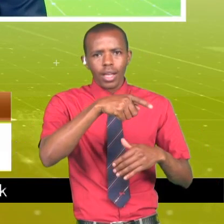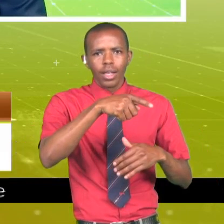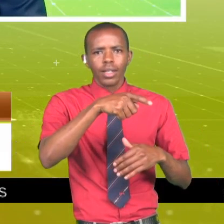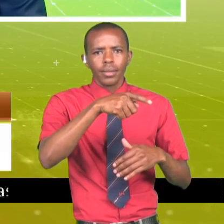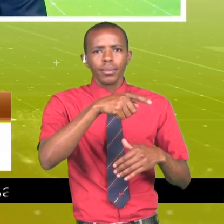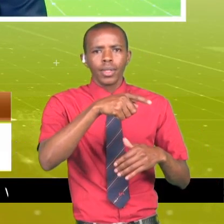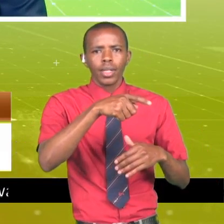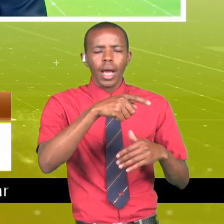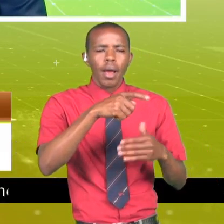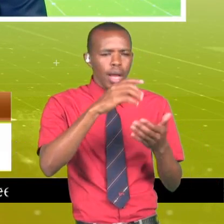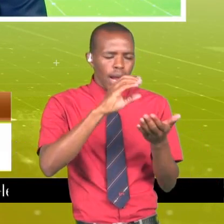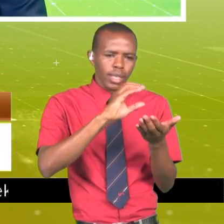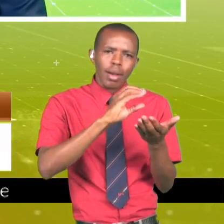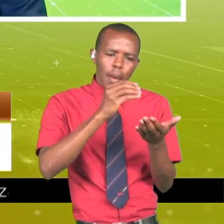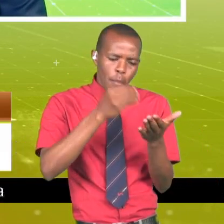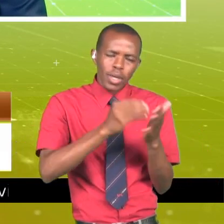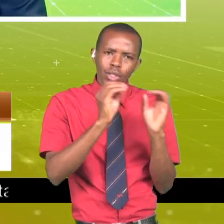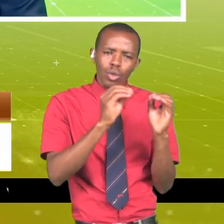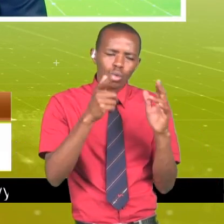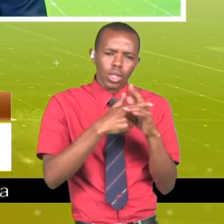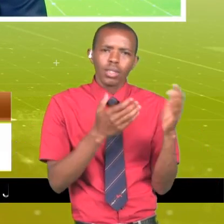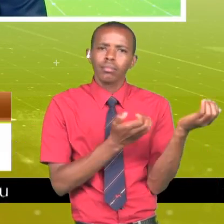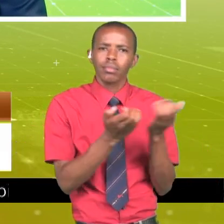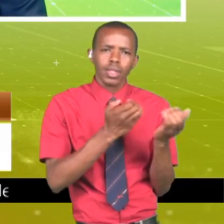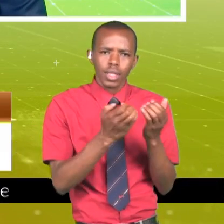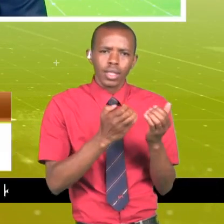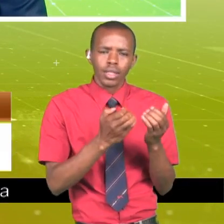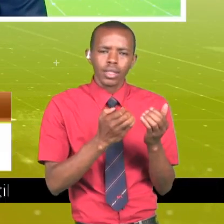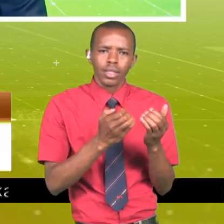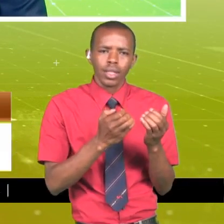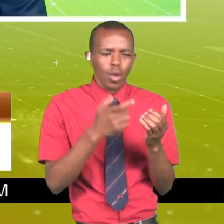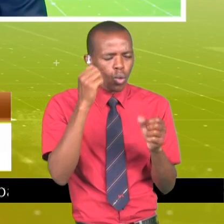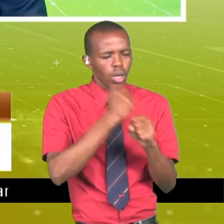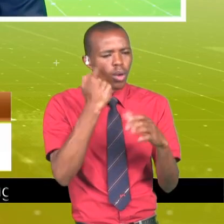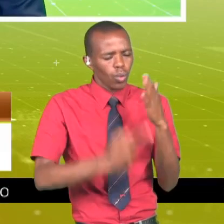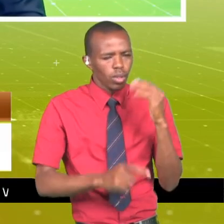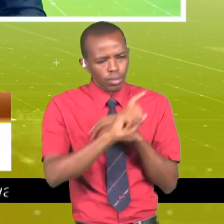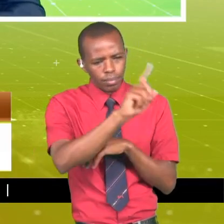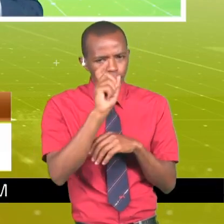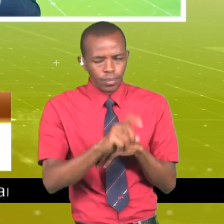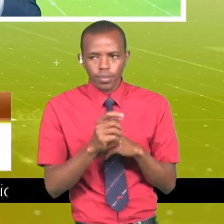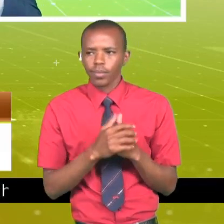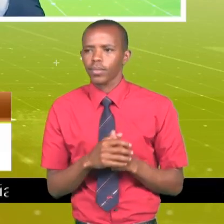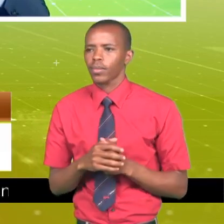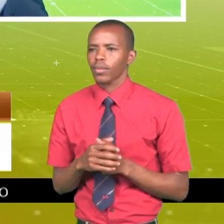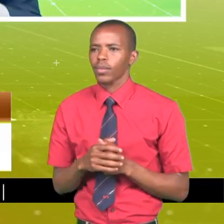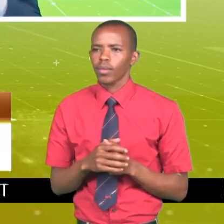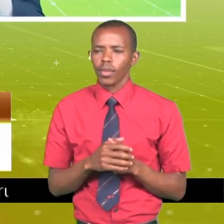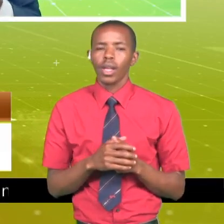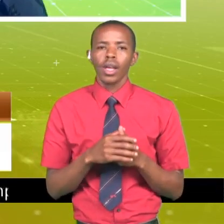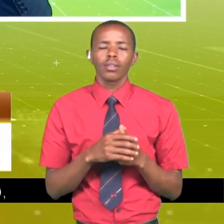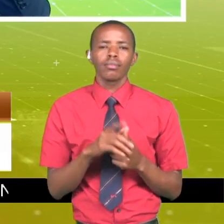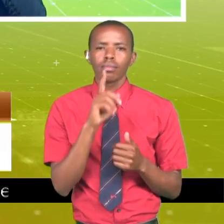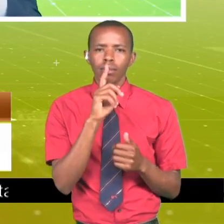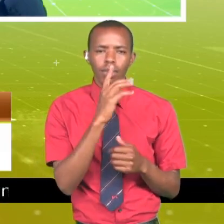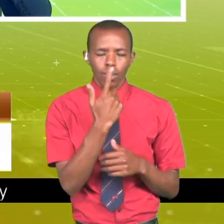ama kwa luga kingereza capital, ya kuanzishe biyashara, hana mbele wala nyuma, umekifanya kipiki? Ndiyo mana, nimesema ya